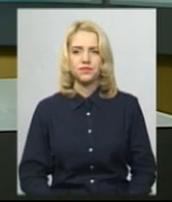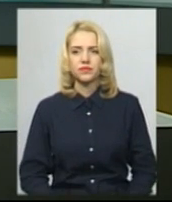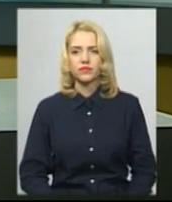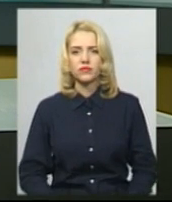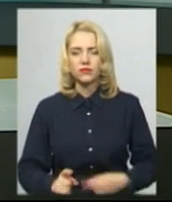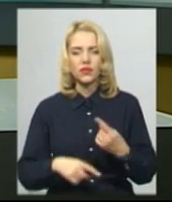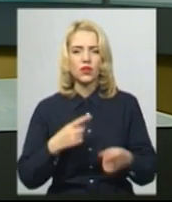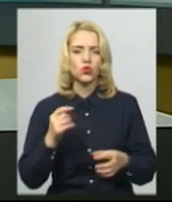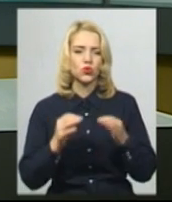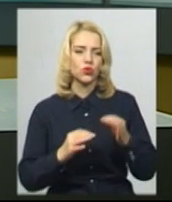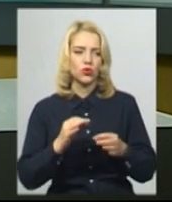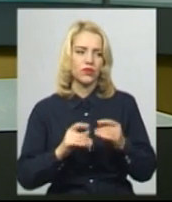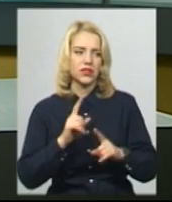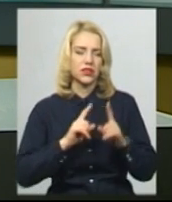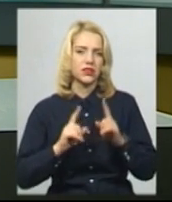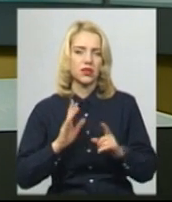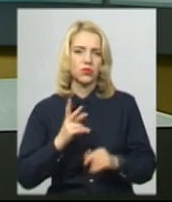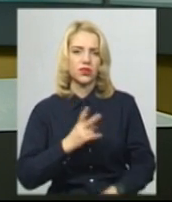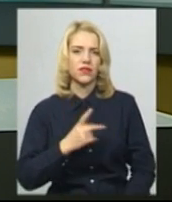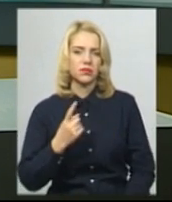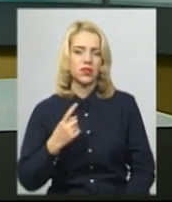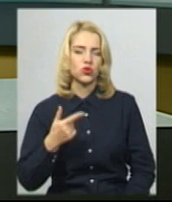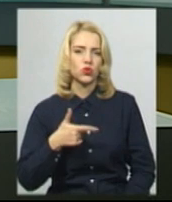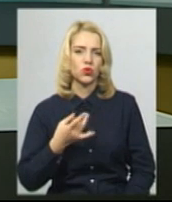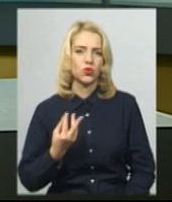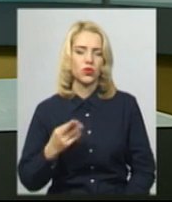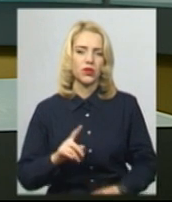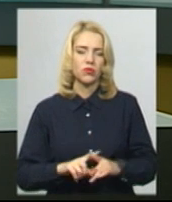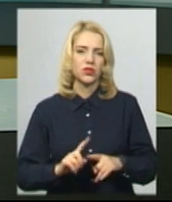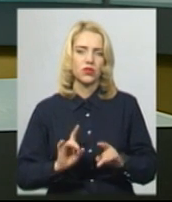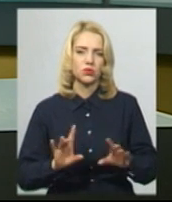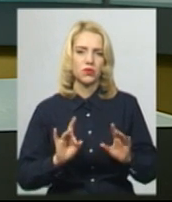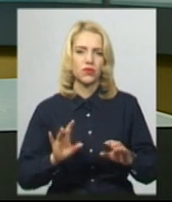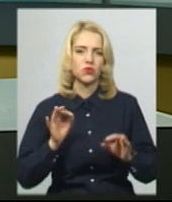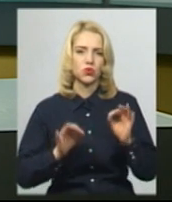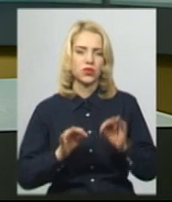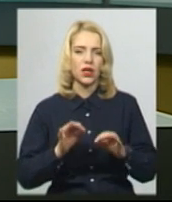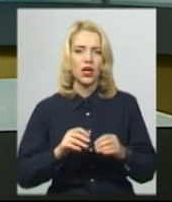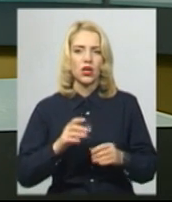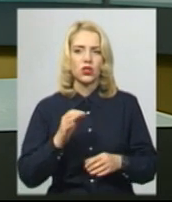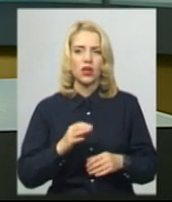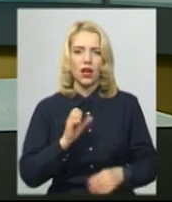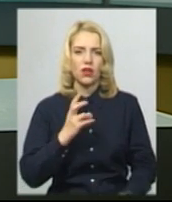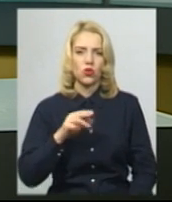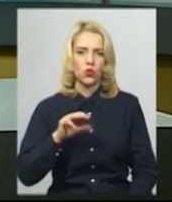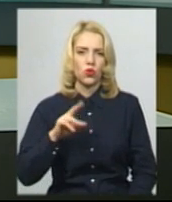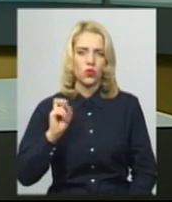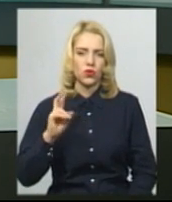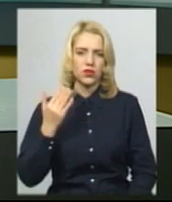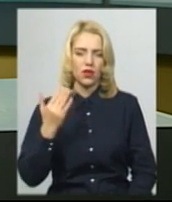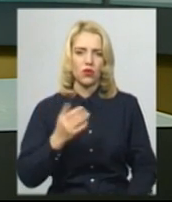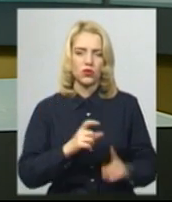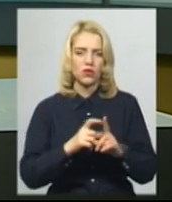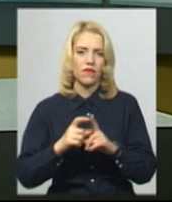Наступне судове засідання відбудеться 21 грудня. Про це розповів суддя Хмельницького міськрайонного суду Олег Антонюк. За його